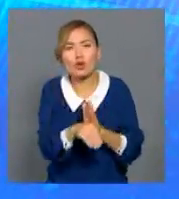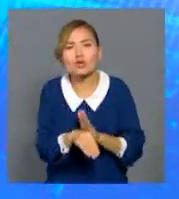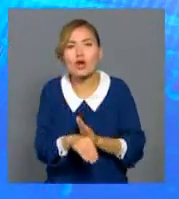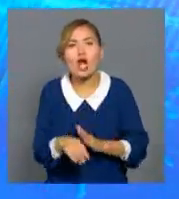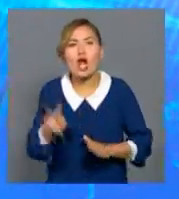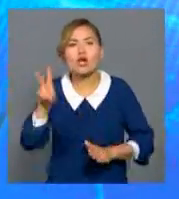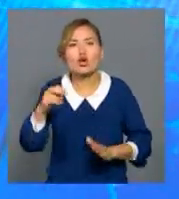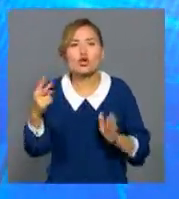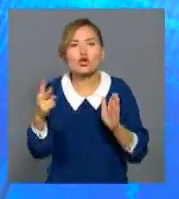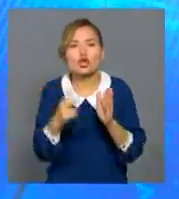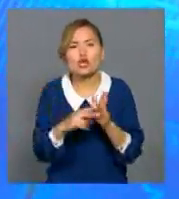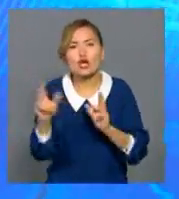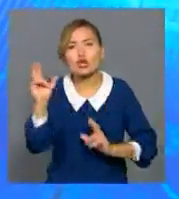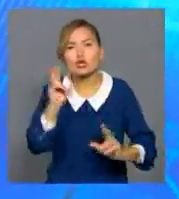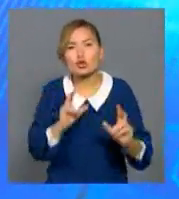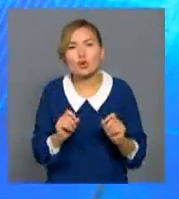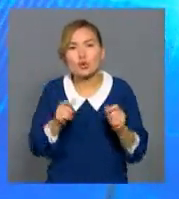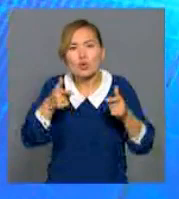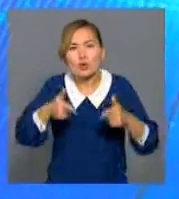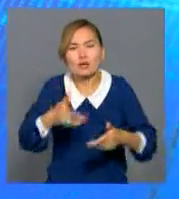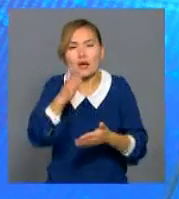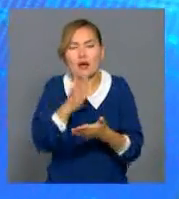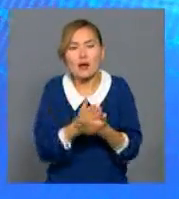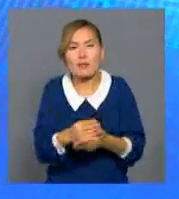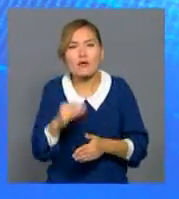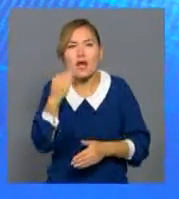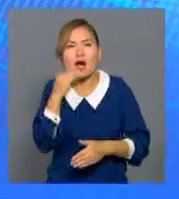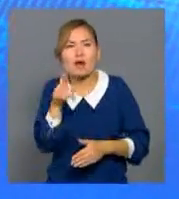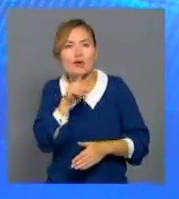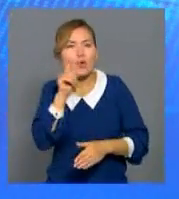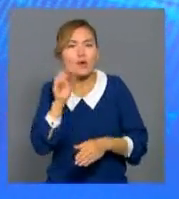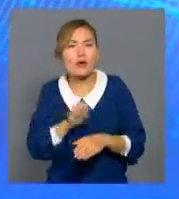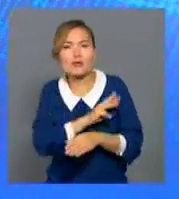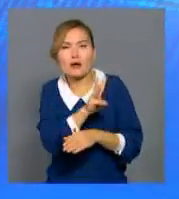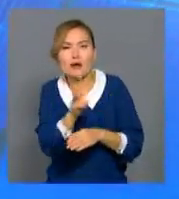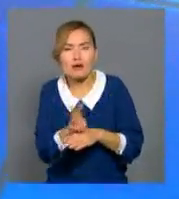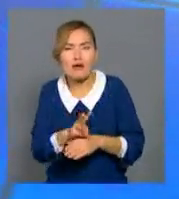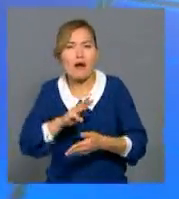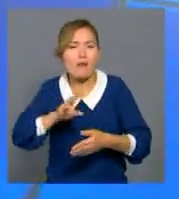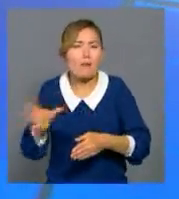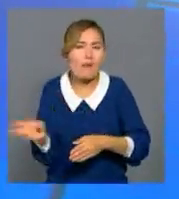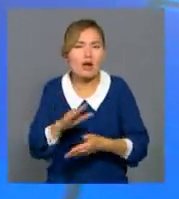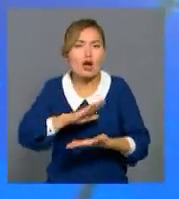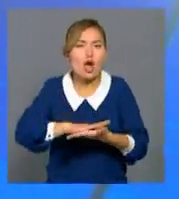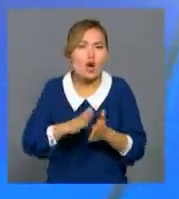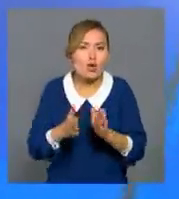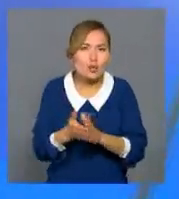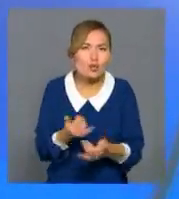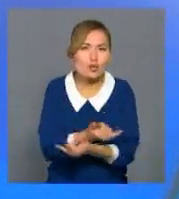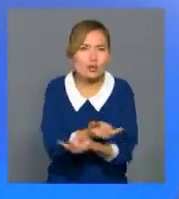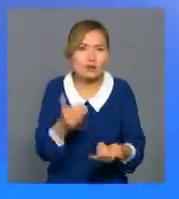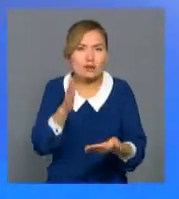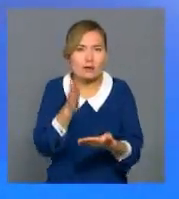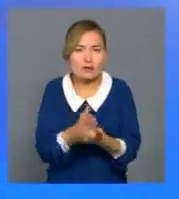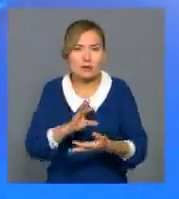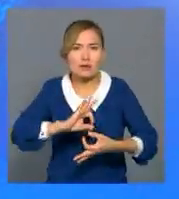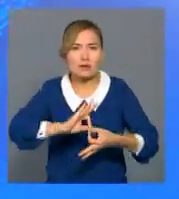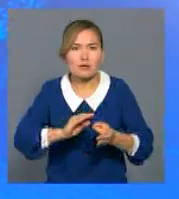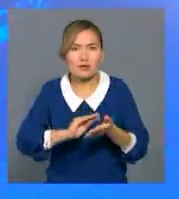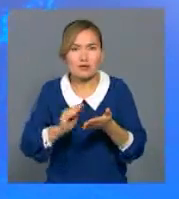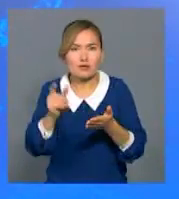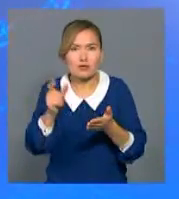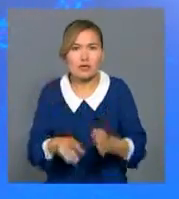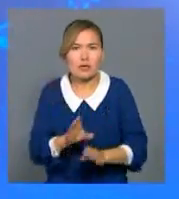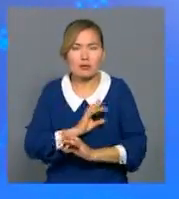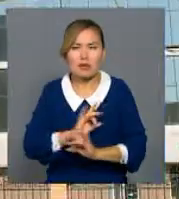207 студент оқуға келеді. Оларды сапалы біліммен қамтамасы ету үшін барлық жағдай жасалған. Толығырақ тілшіміз Болат Көкен Айылы баяндайды.